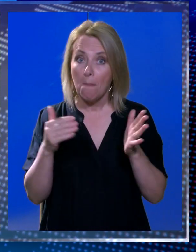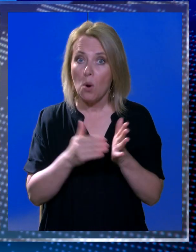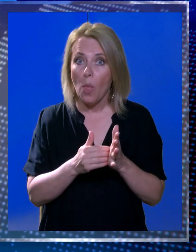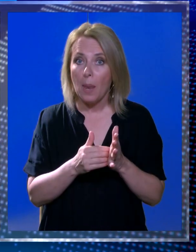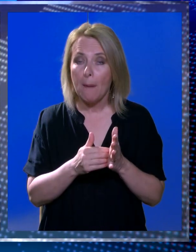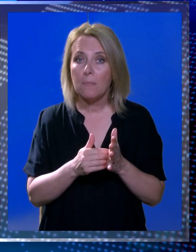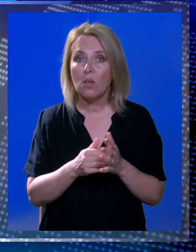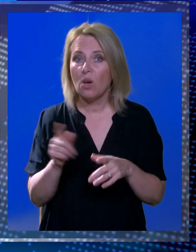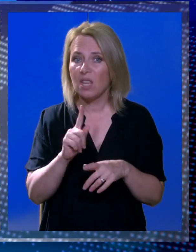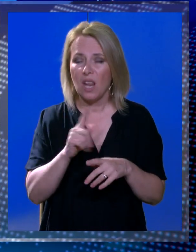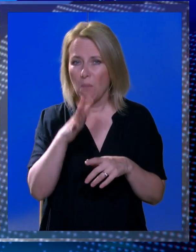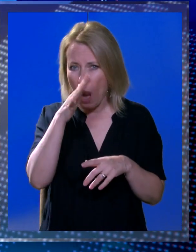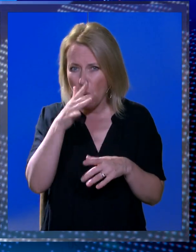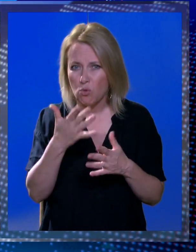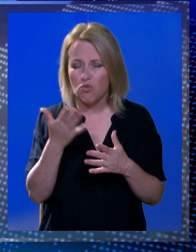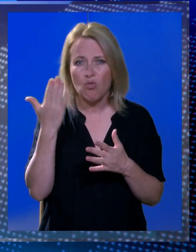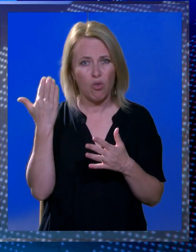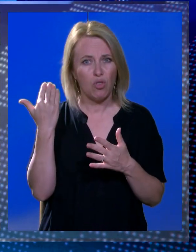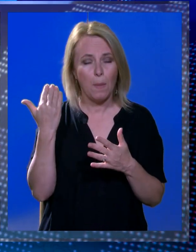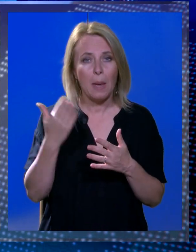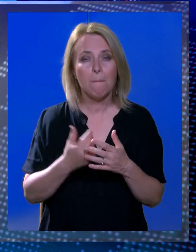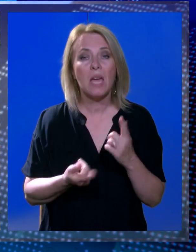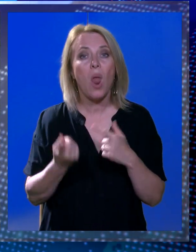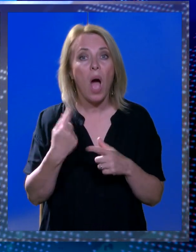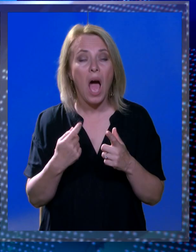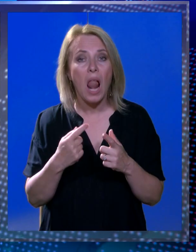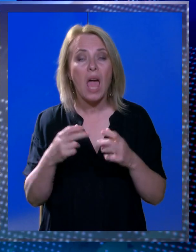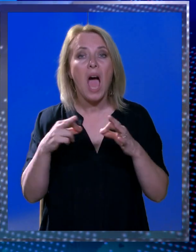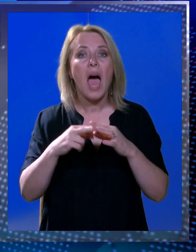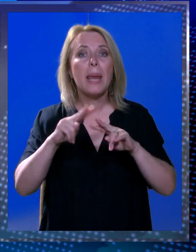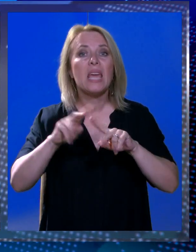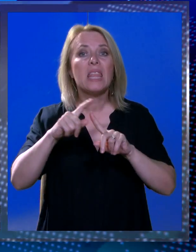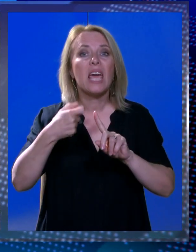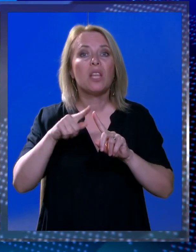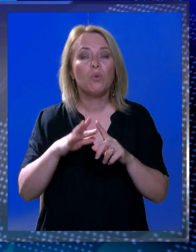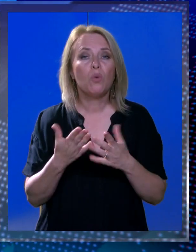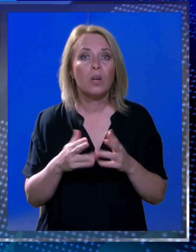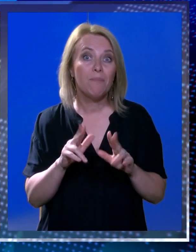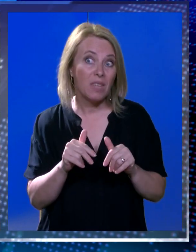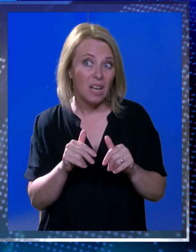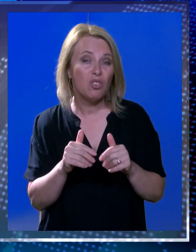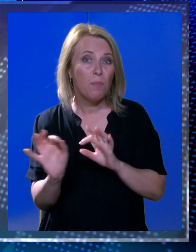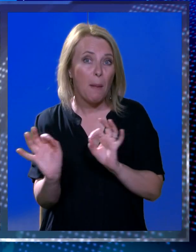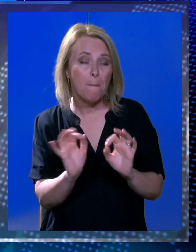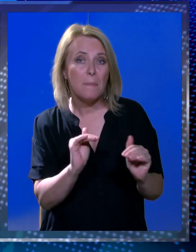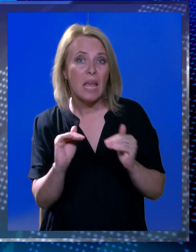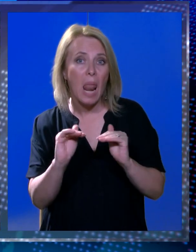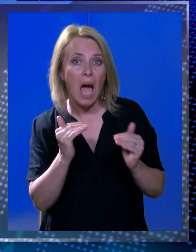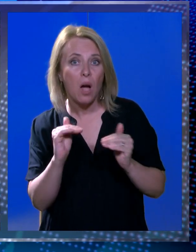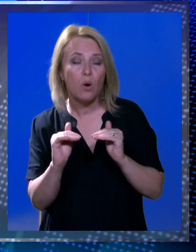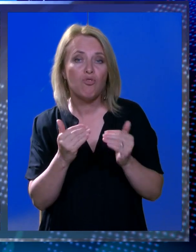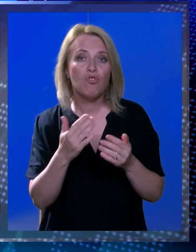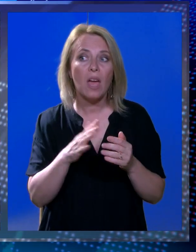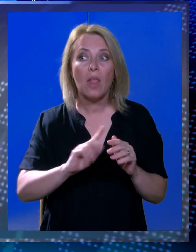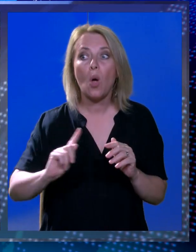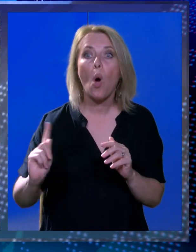svakako je potrebno da ne bude onako ruglo kao što je bilo, ali arhitektura i sve će li biti prilagođeno